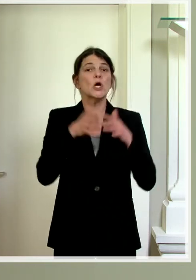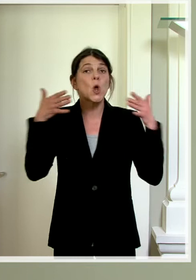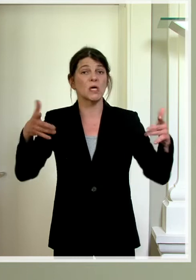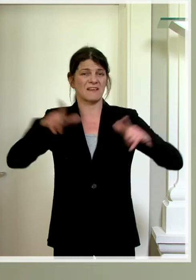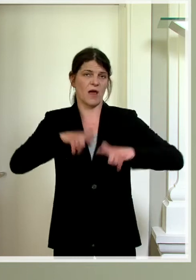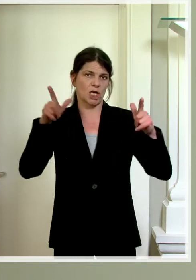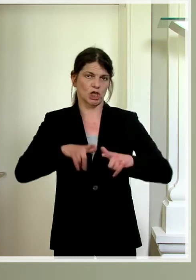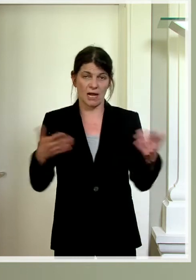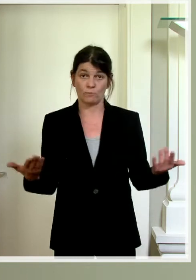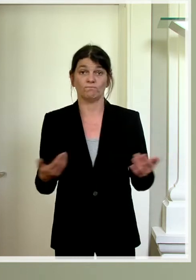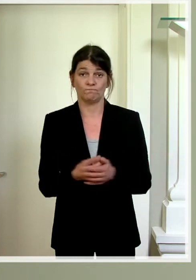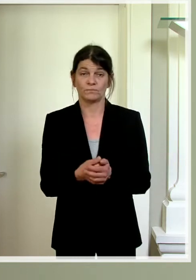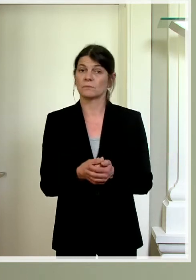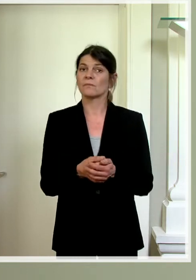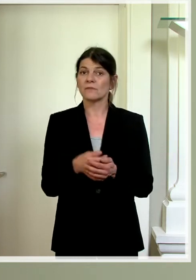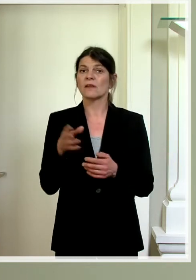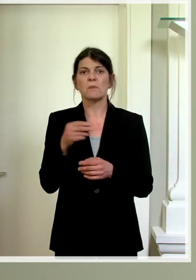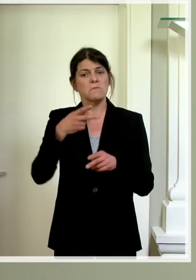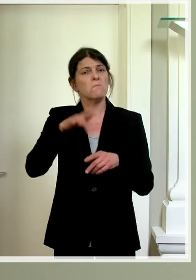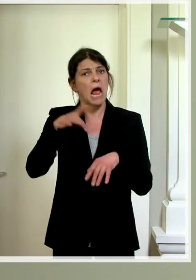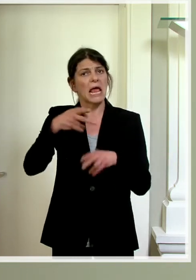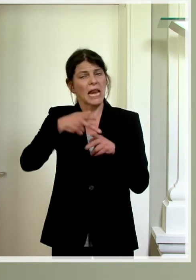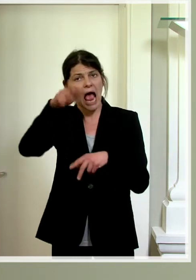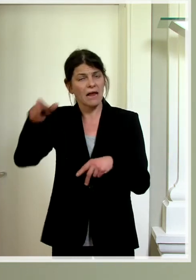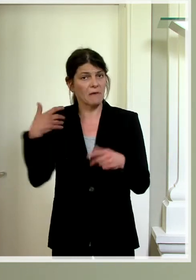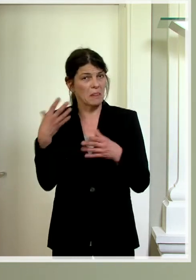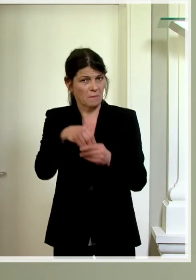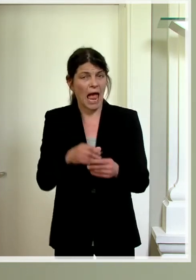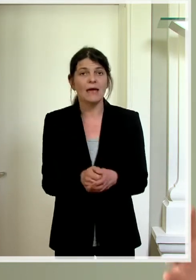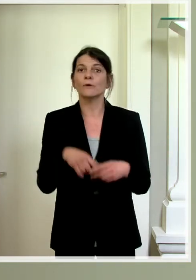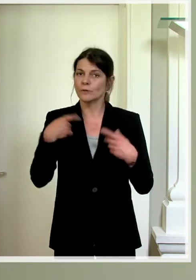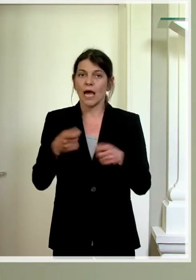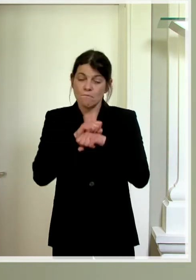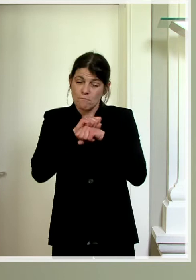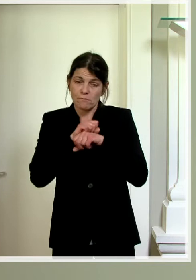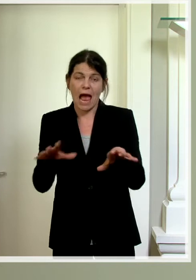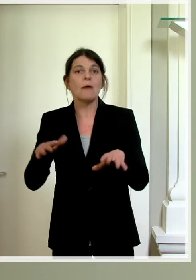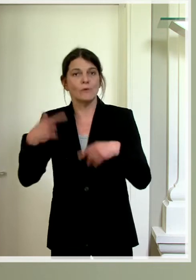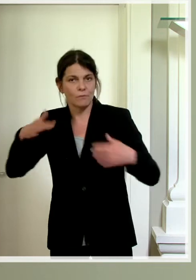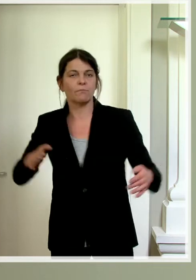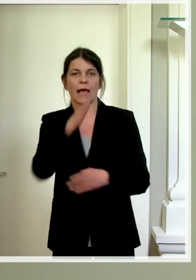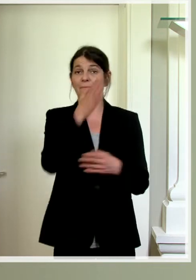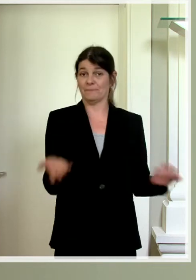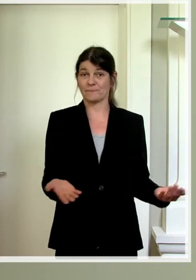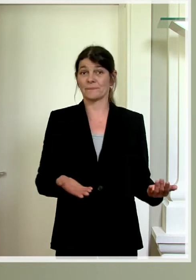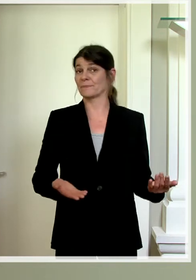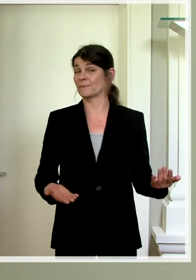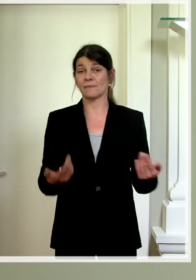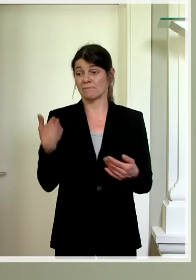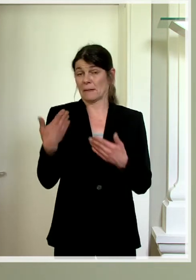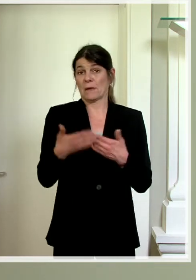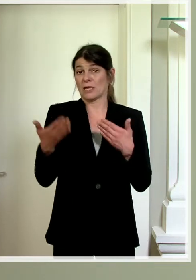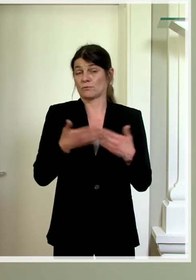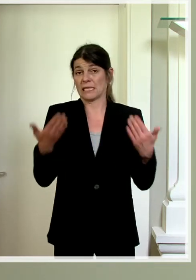Veranstaltungen mit einigen Erkrankten, die dann eben die exponentielle Welle getriggert haben. Jüngstes